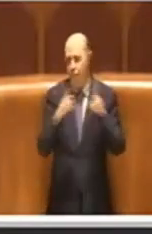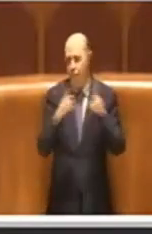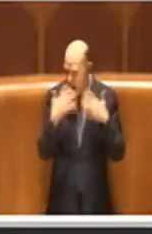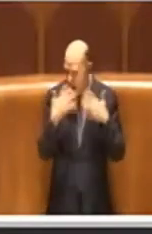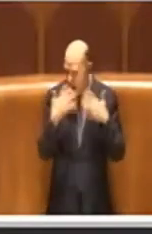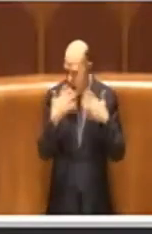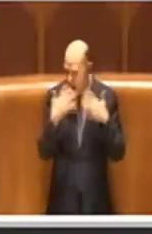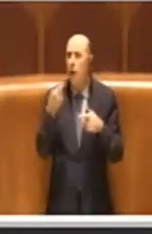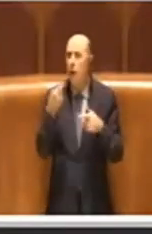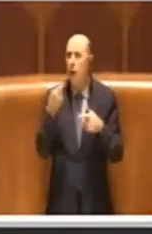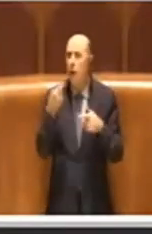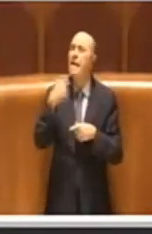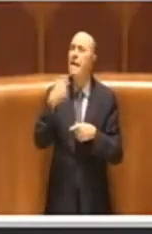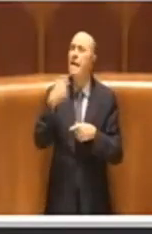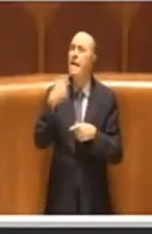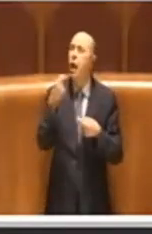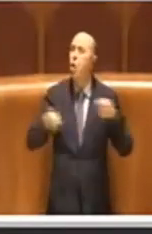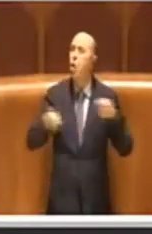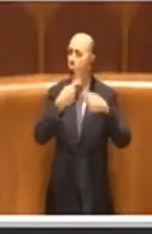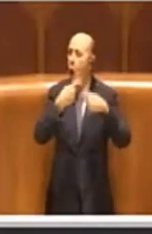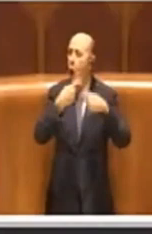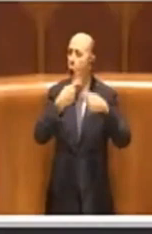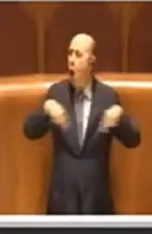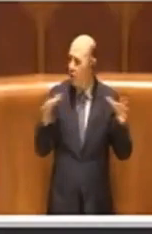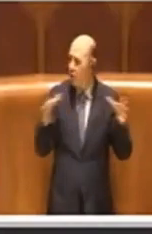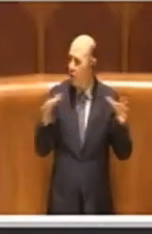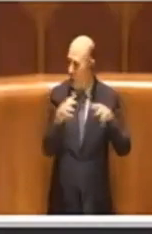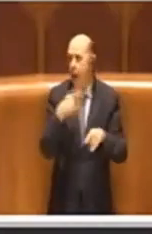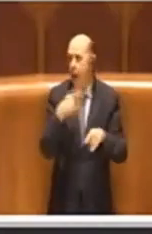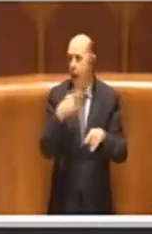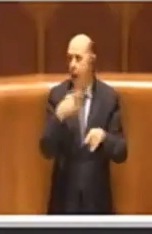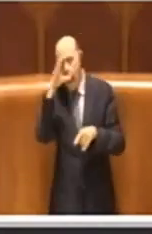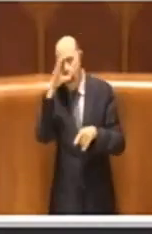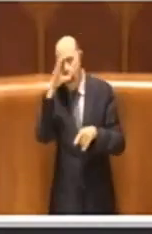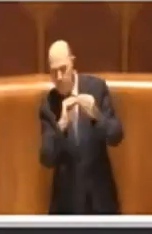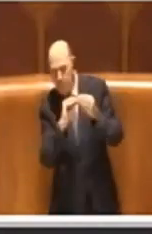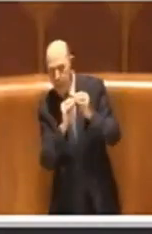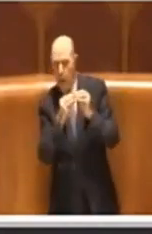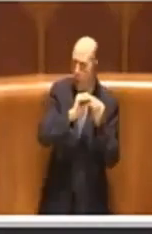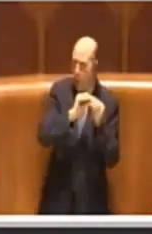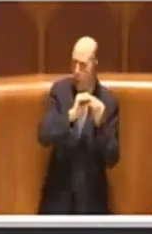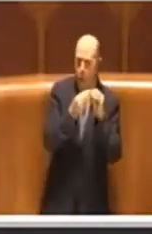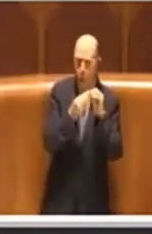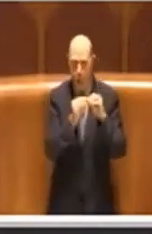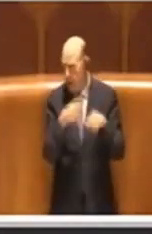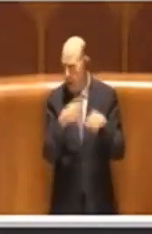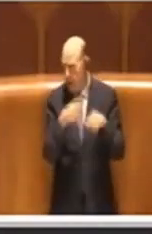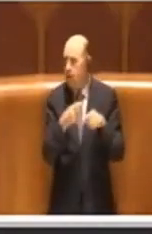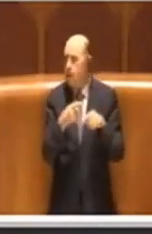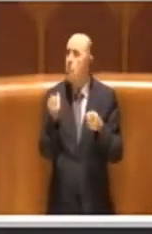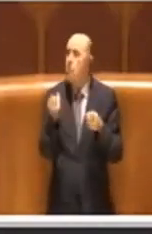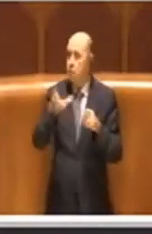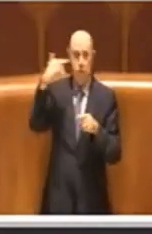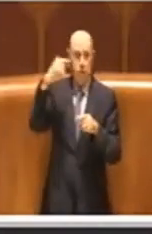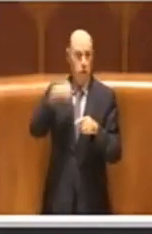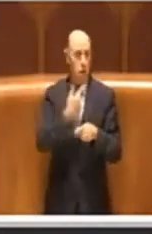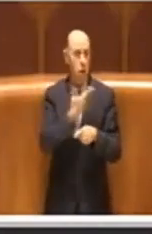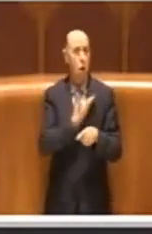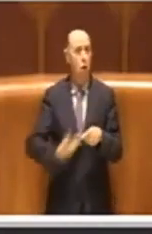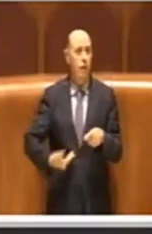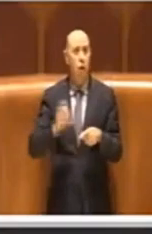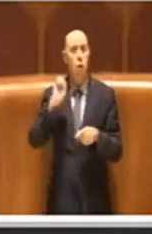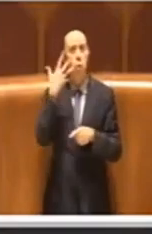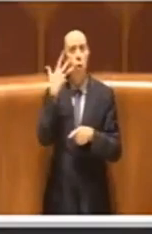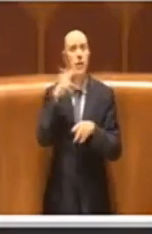del consorzio per risolvere la questione e per capire i termini della questione, sin da quando io ero consigliere al